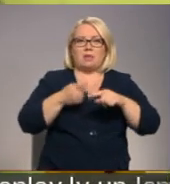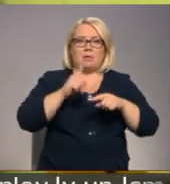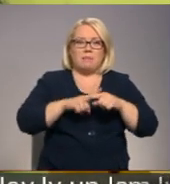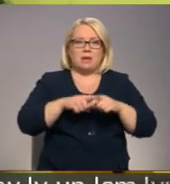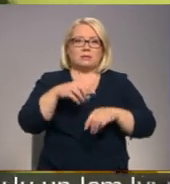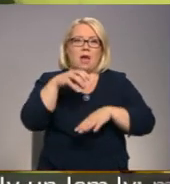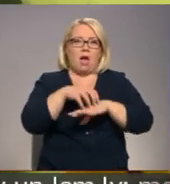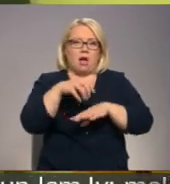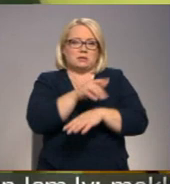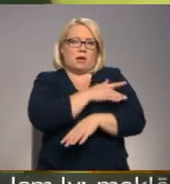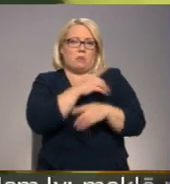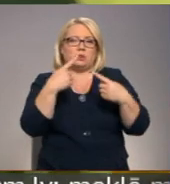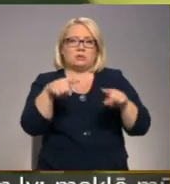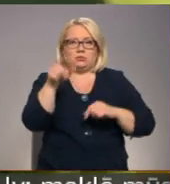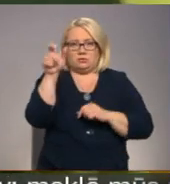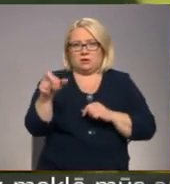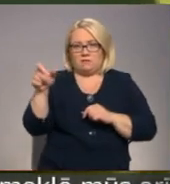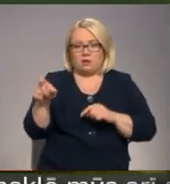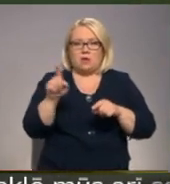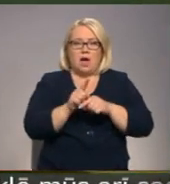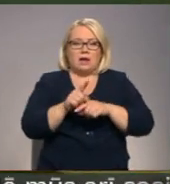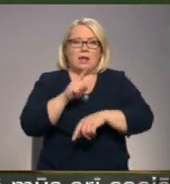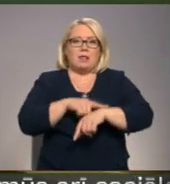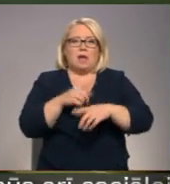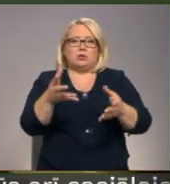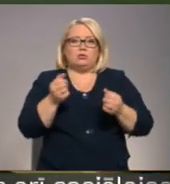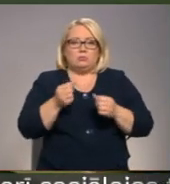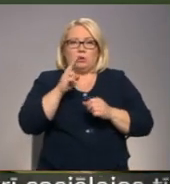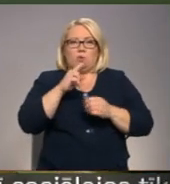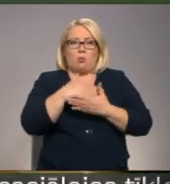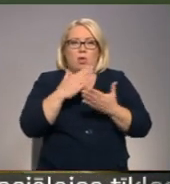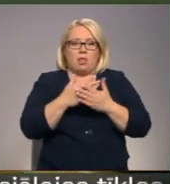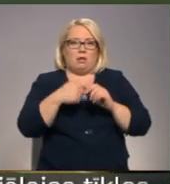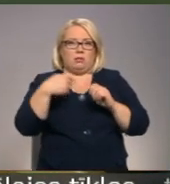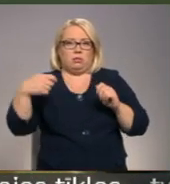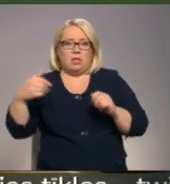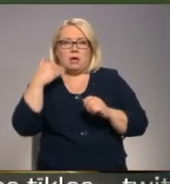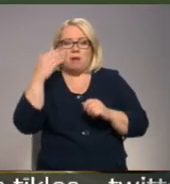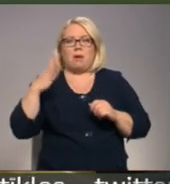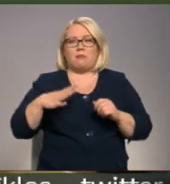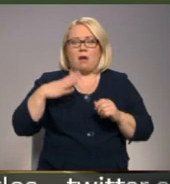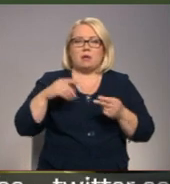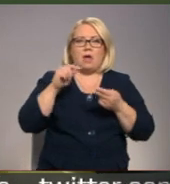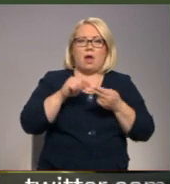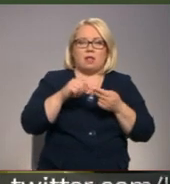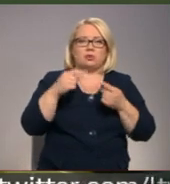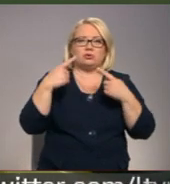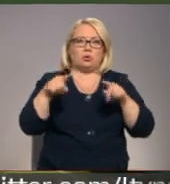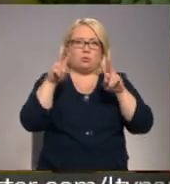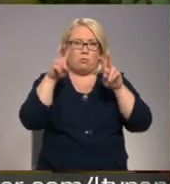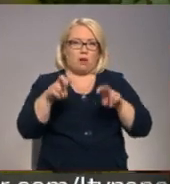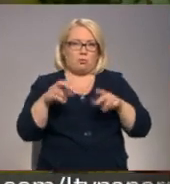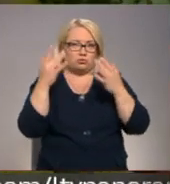apkalpot citus pacientus. Tāpat laiks uzņemšanas nodeļā ievēlkas, kamēr tiek gaidīti analīžu un citu pārbaužu rezultāti.